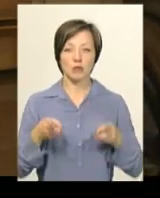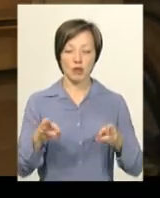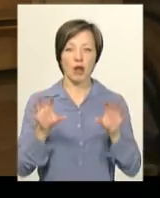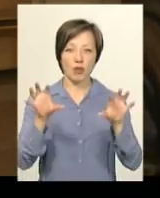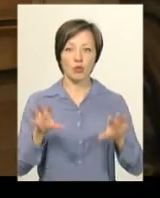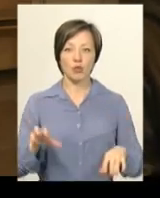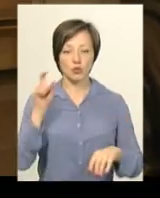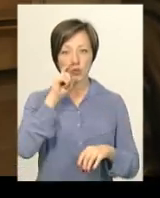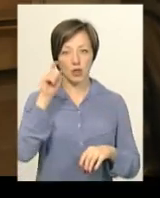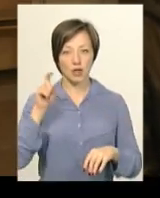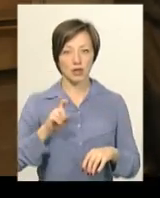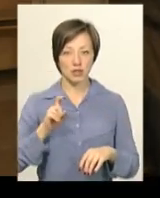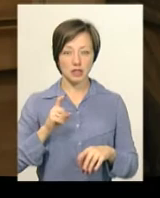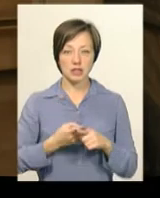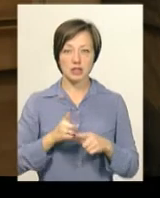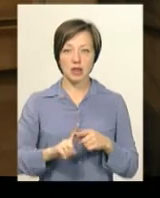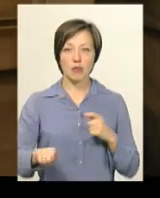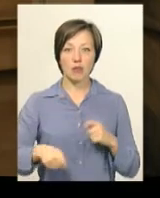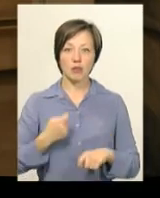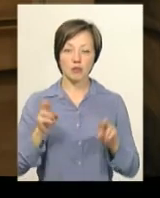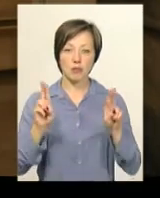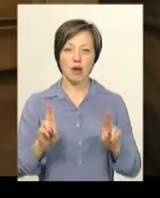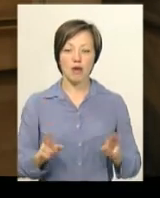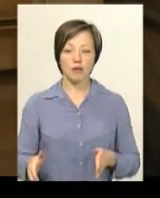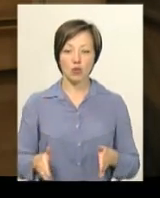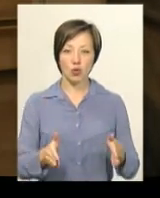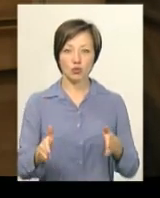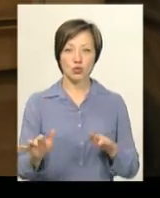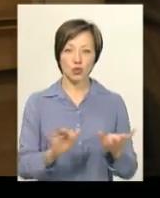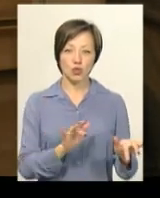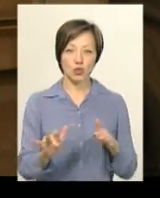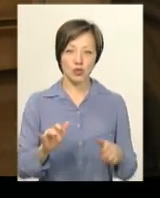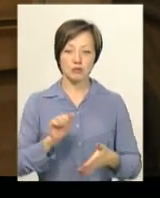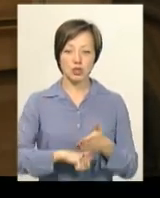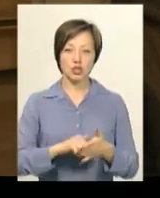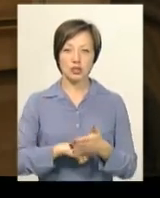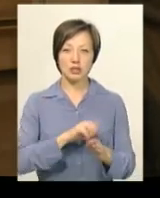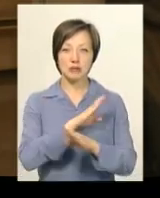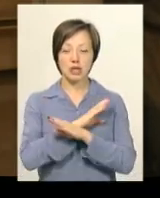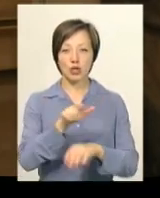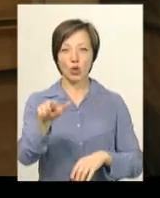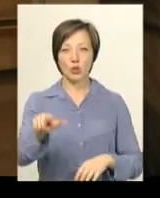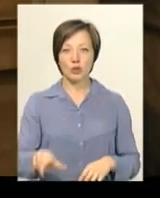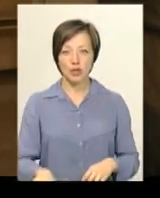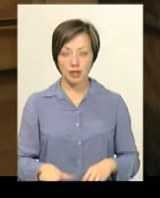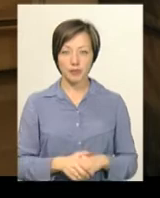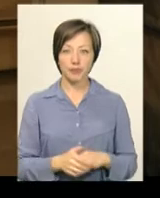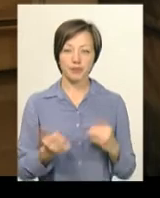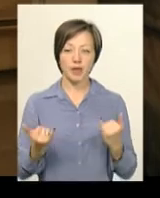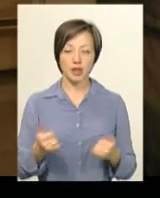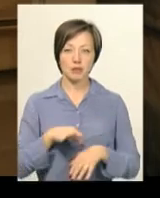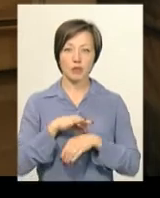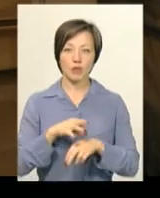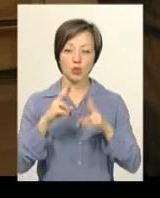кодексу України. Це порушення правил дорожнього руху, яке спричинило смерть людини. Наразі